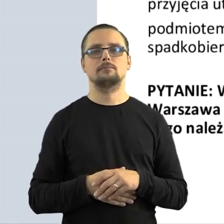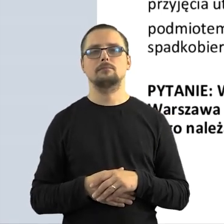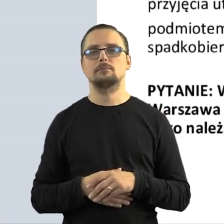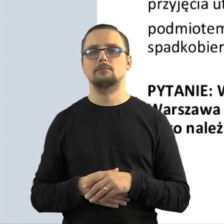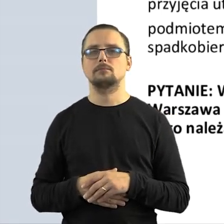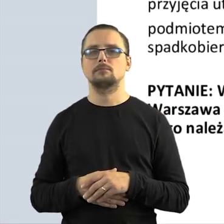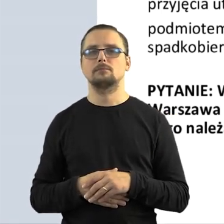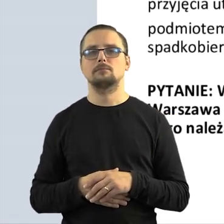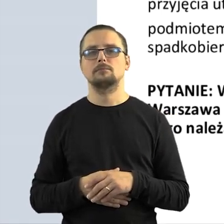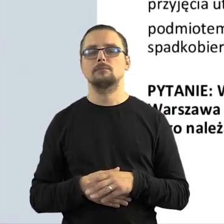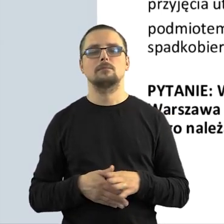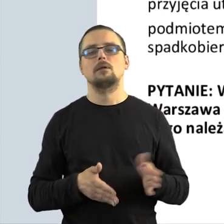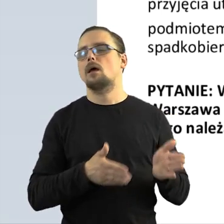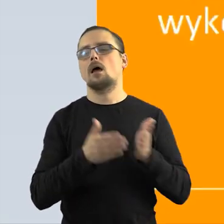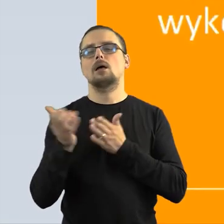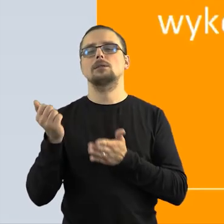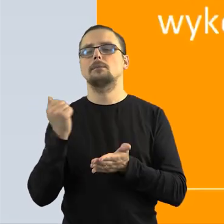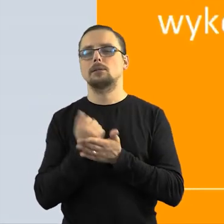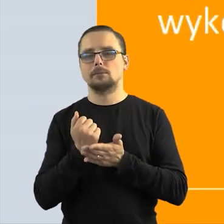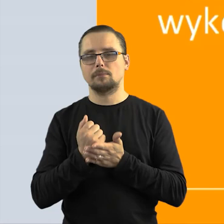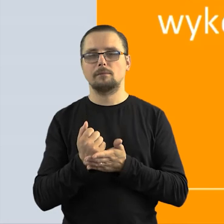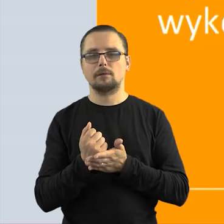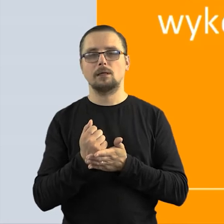przy Państwu.